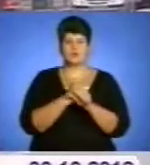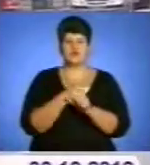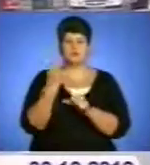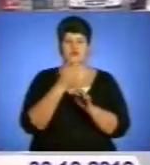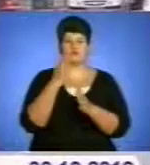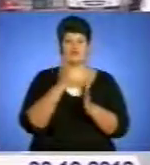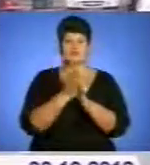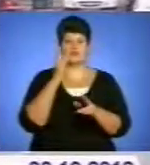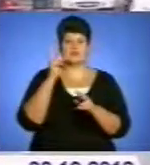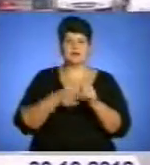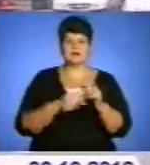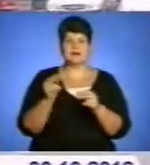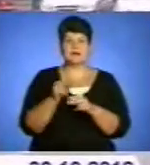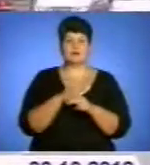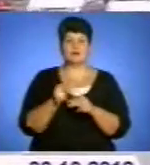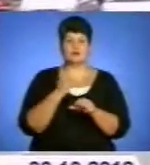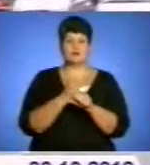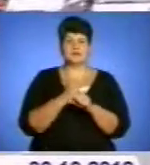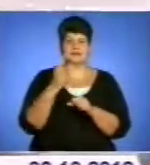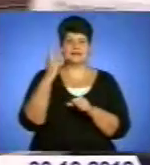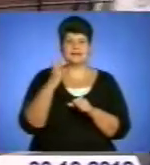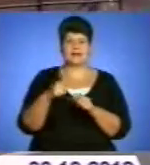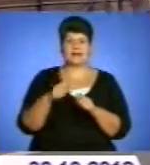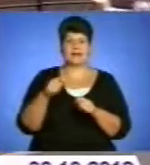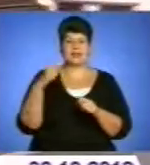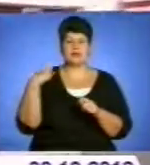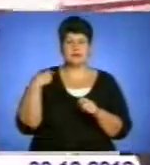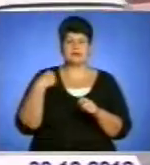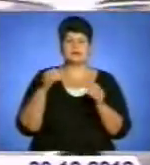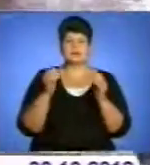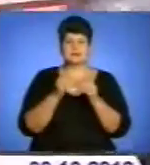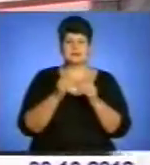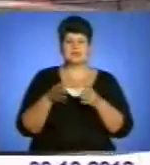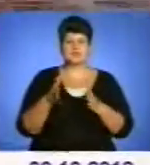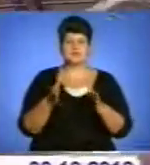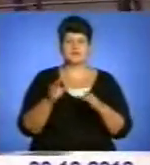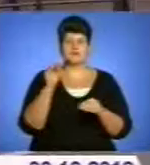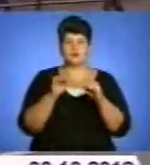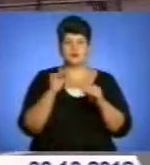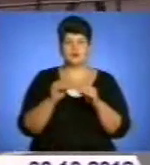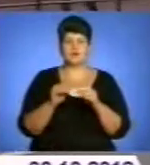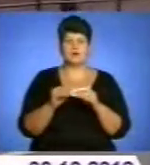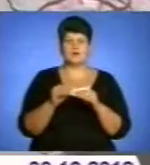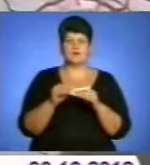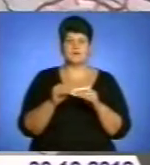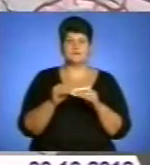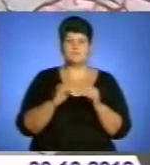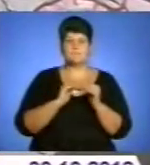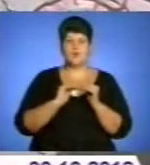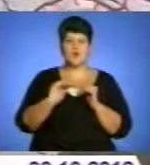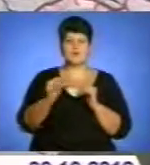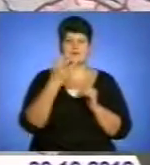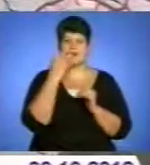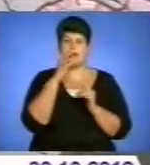закінчено ремонти робіт на більше, ніж 300 кілометрах. Та понад 10 шляхах облаштовано покриття із гарячим асфальтом. Для роботи в